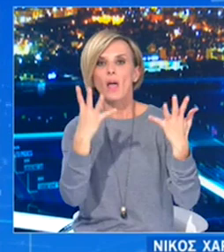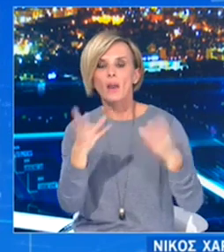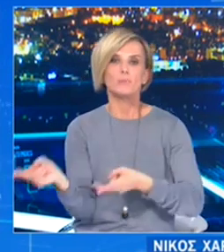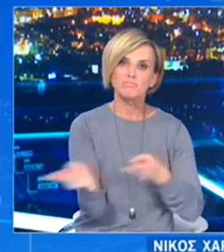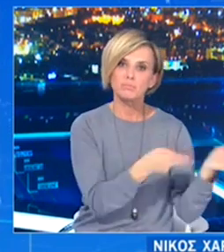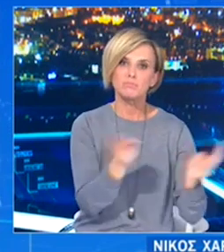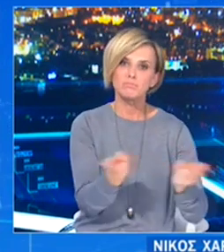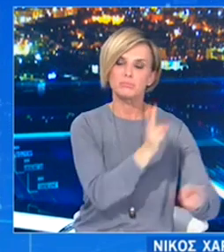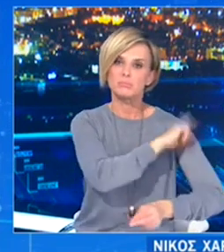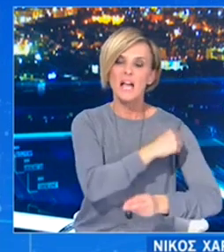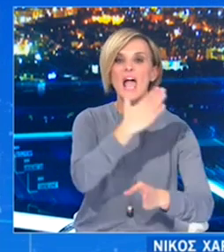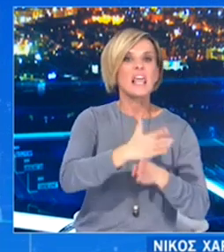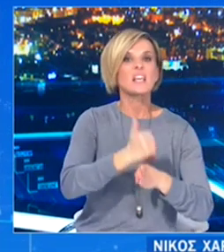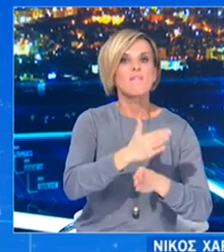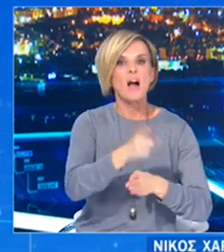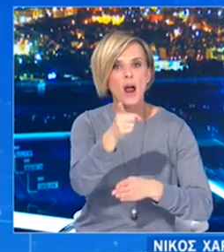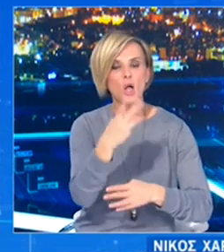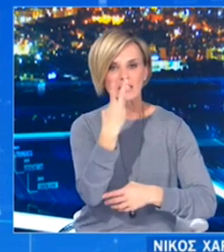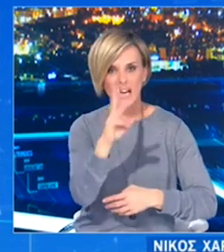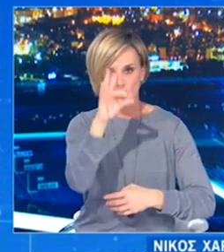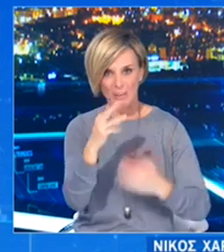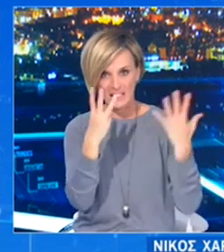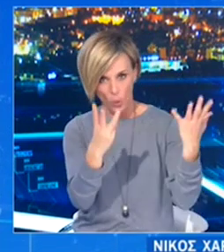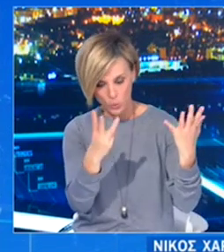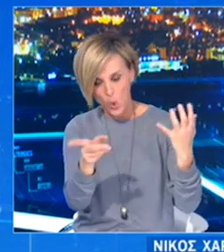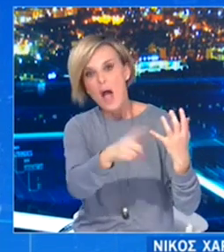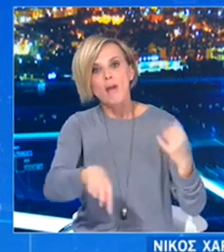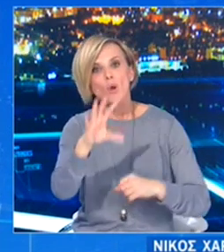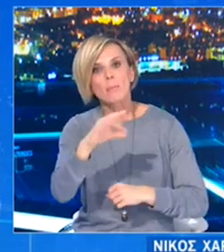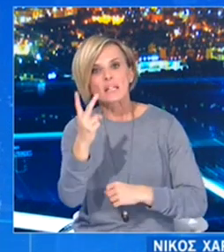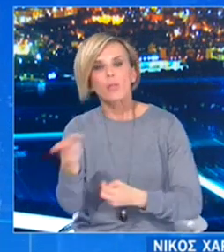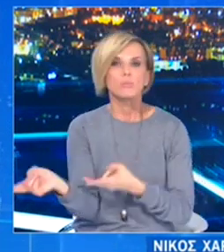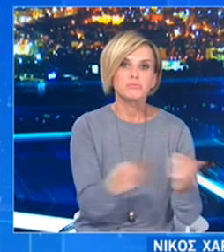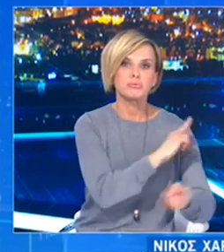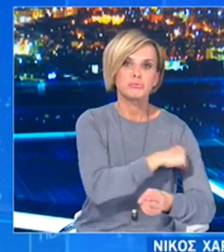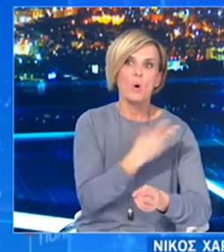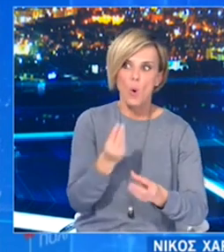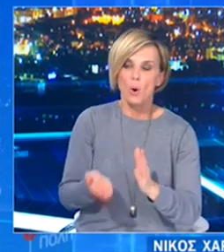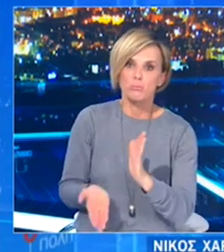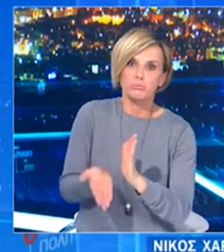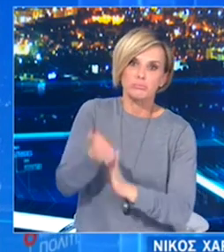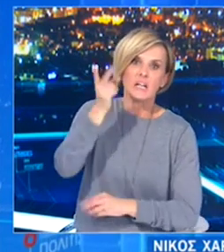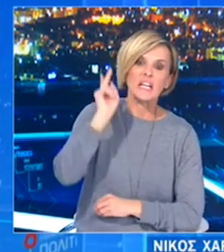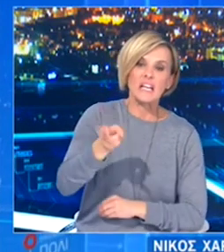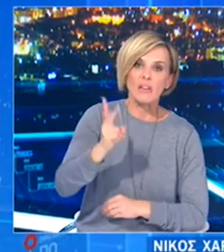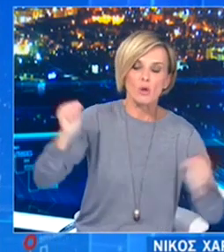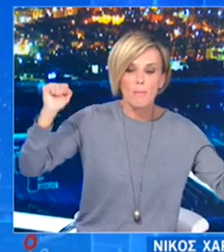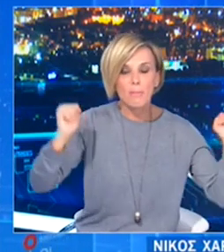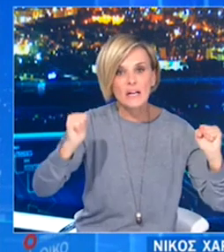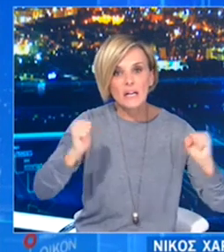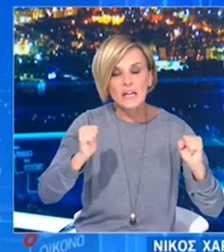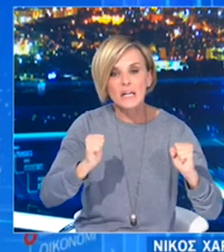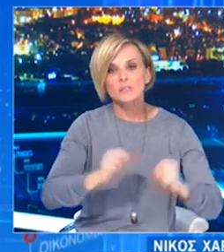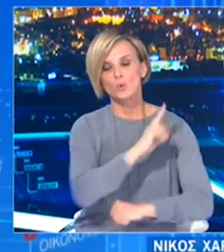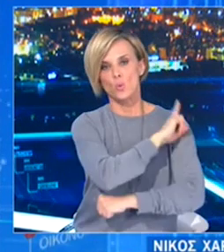Καβάλας με 338 κρούσματα, από τα οποία 52 νοσηλεύονται, παραμένουν σε υψηλό κίνδυνο παρά την όποια μικρή είτε